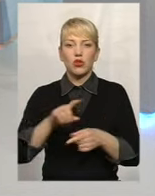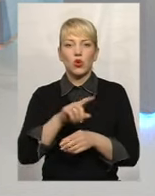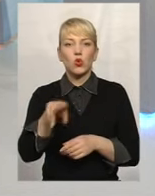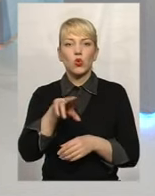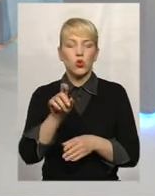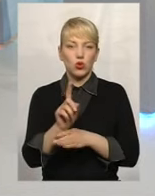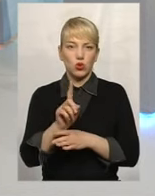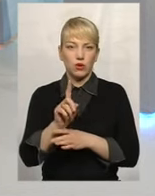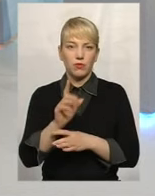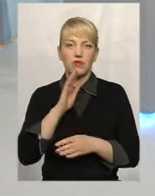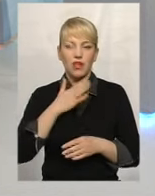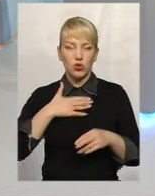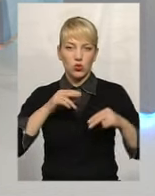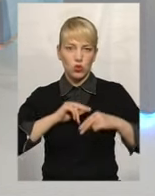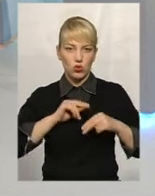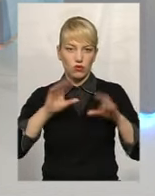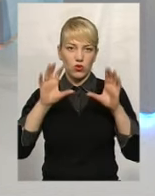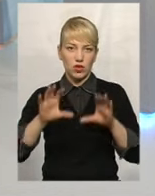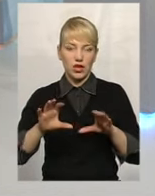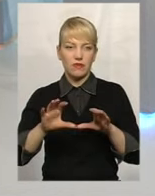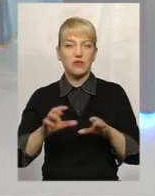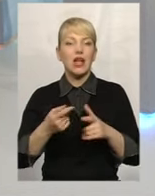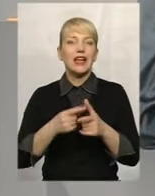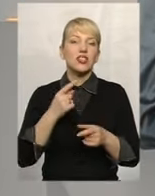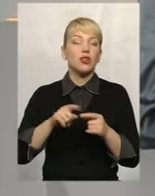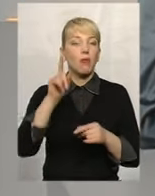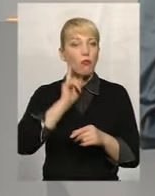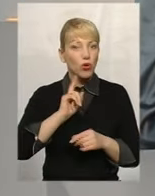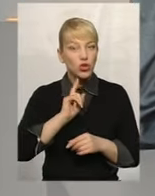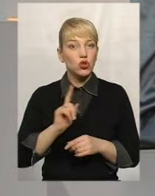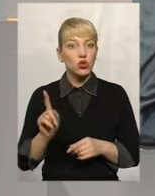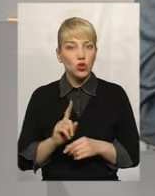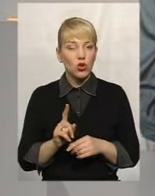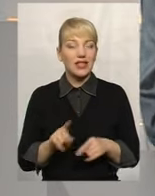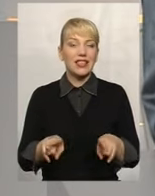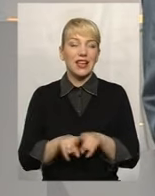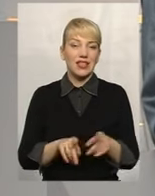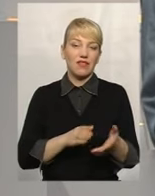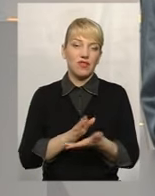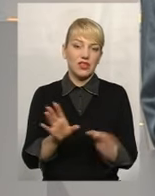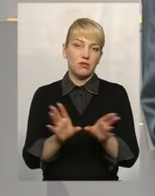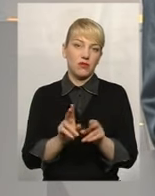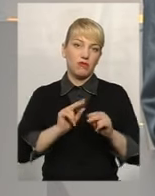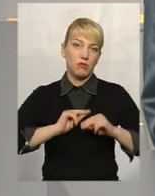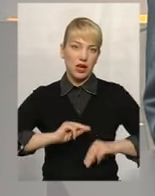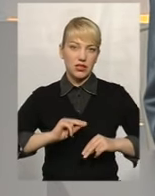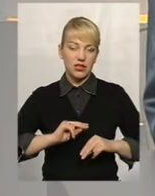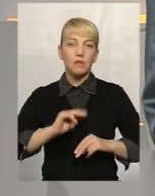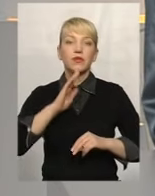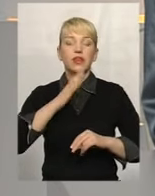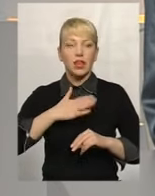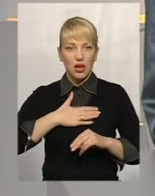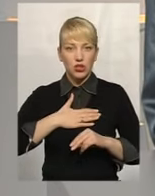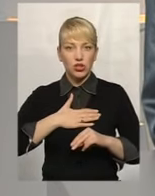нашого трудового законодавства. Чи поки що такий вид співпраці наші